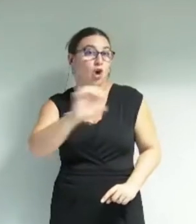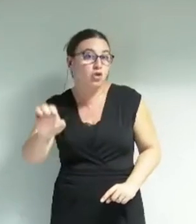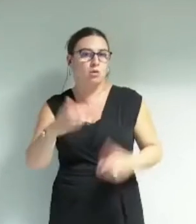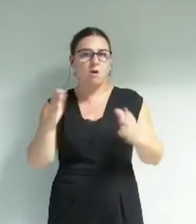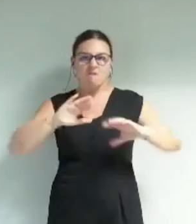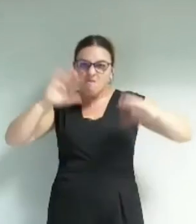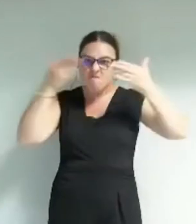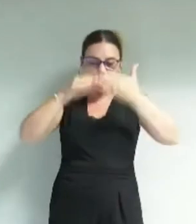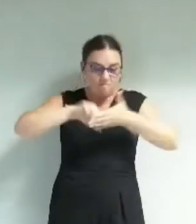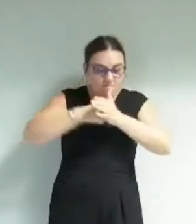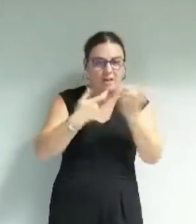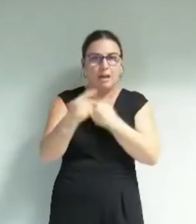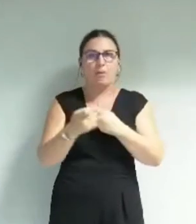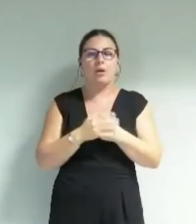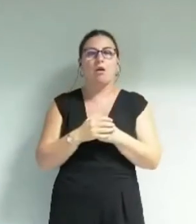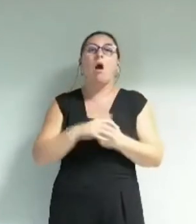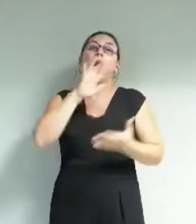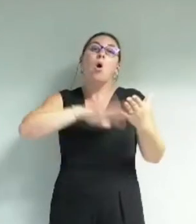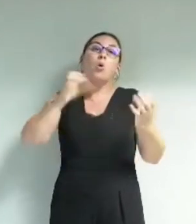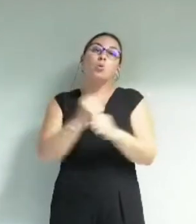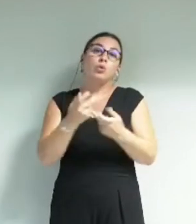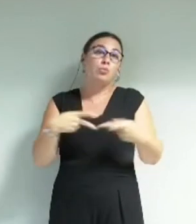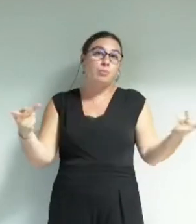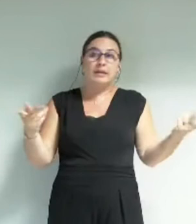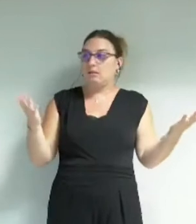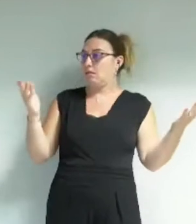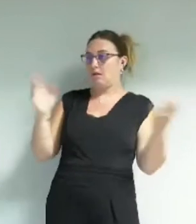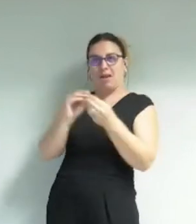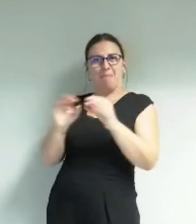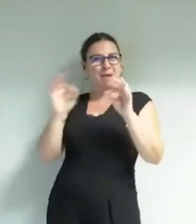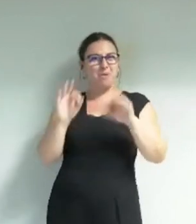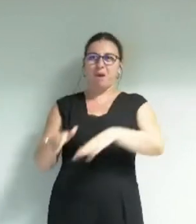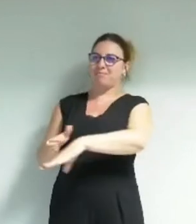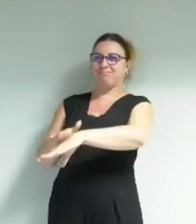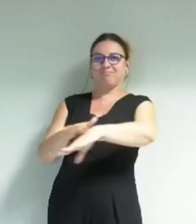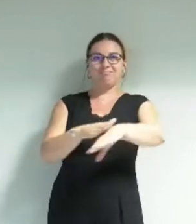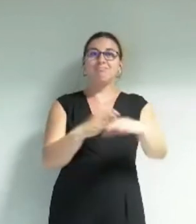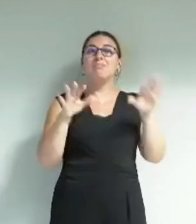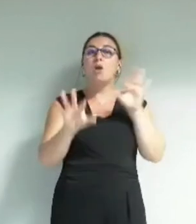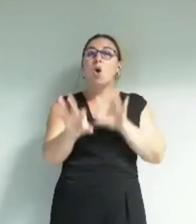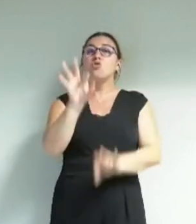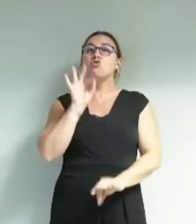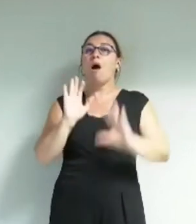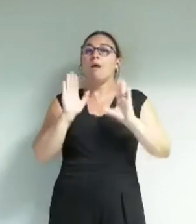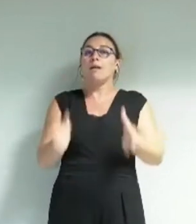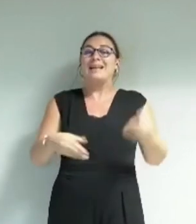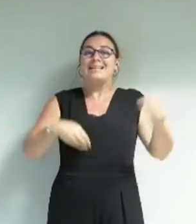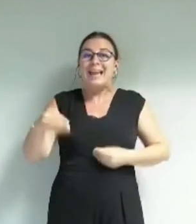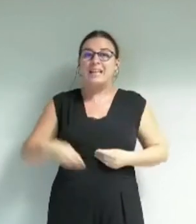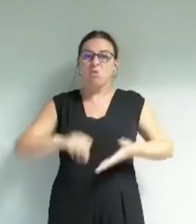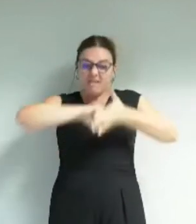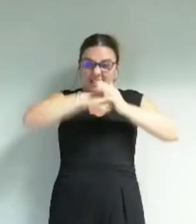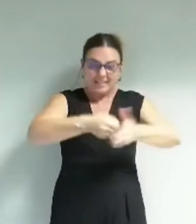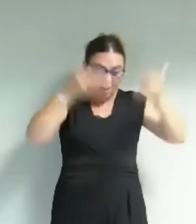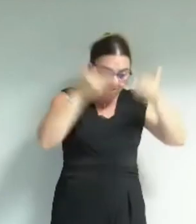et inapproprié alors comme il s'agit de compte rendu qui sont publics je n'ai aucun problème à rappeler que ce choix de direction sectaire et